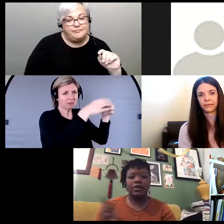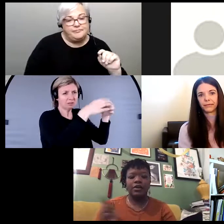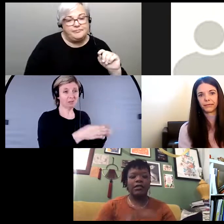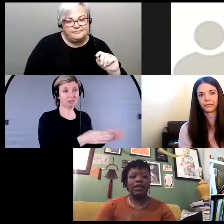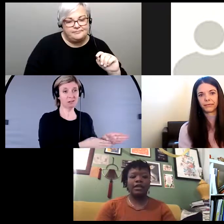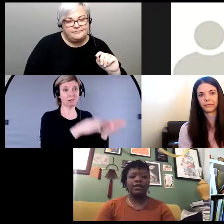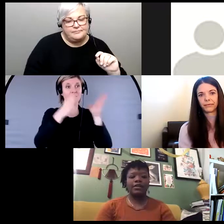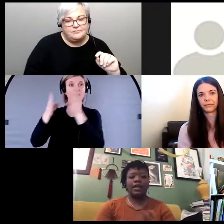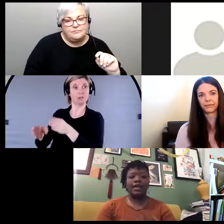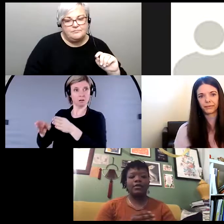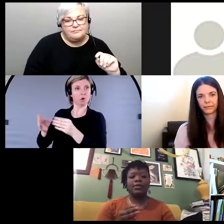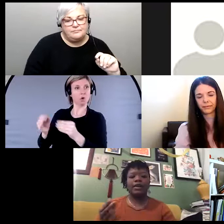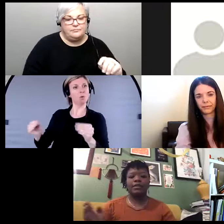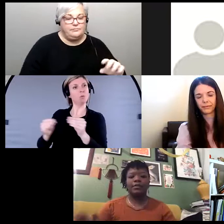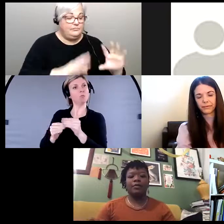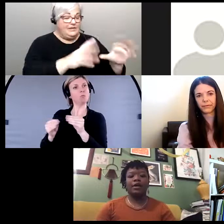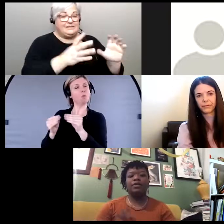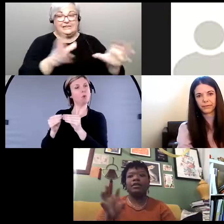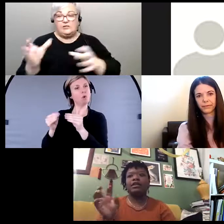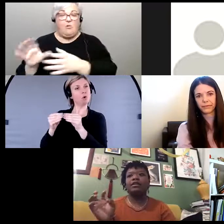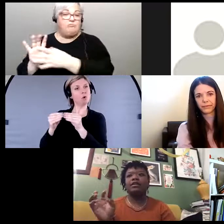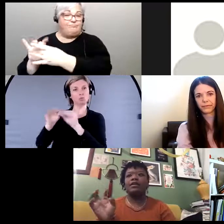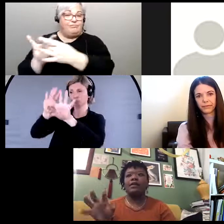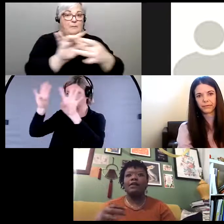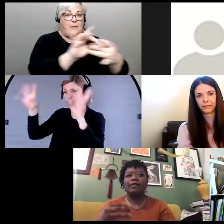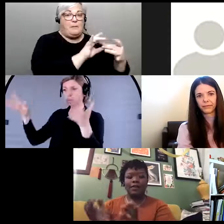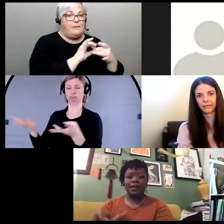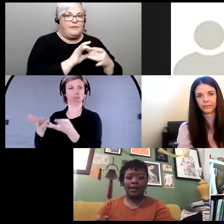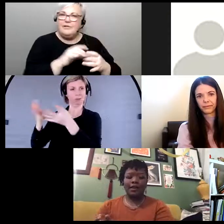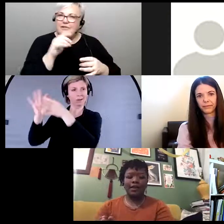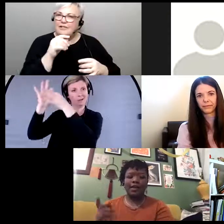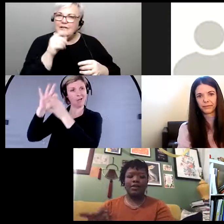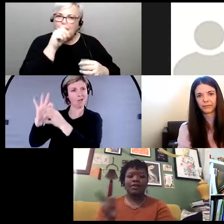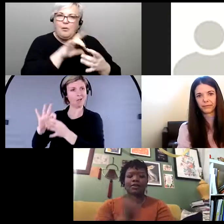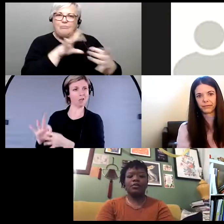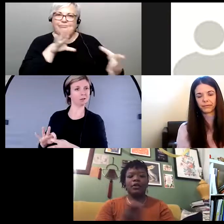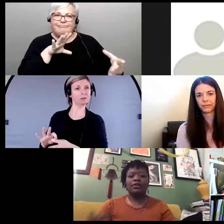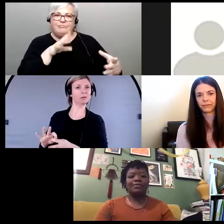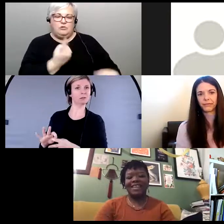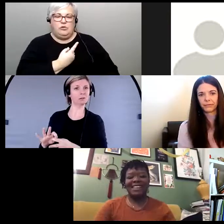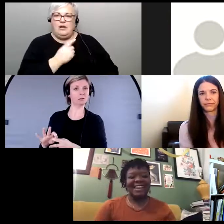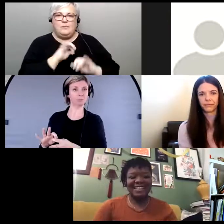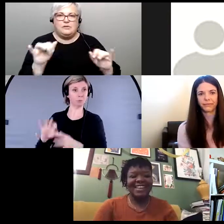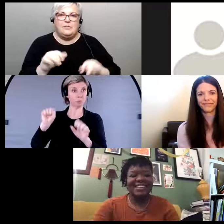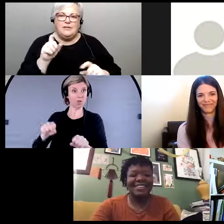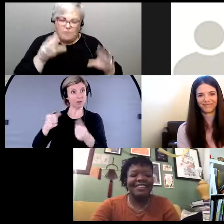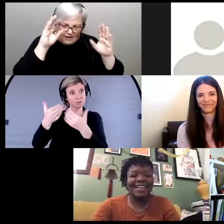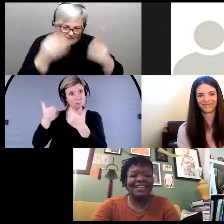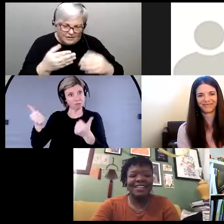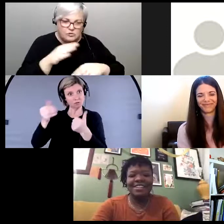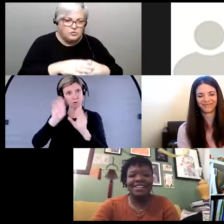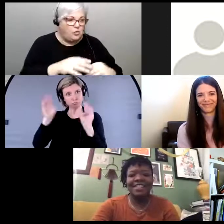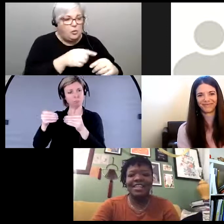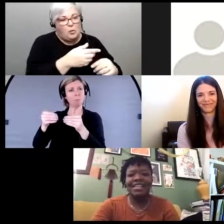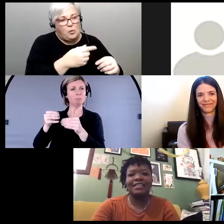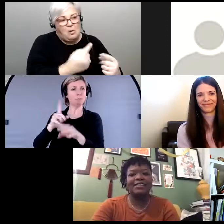à voir avec l'intersection de tous ces mondes-là et on ne peut pas les séparer vraiment on peut peut-être mettre un peu plus d'emphase sur un ou l